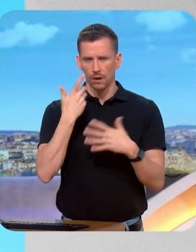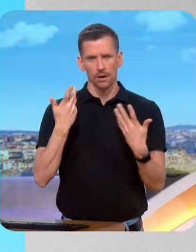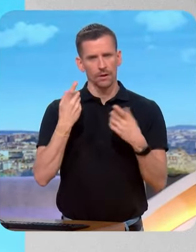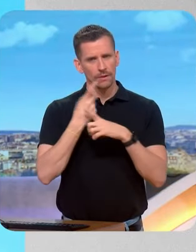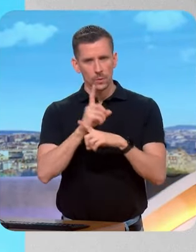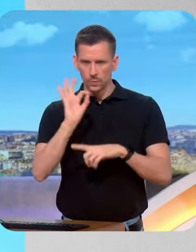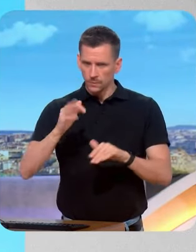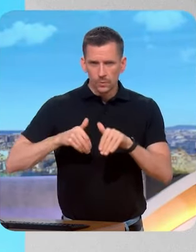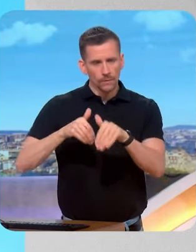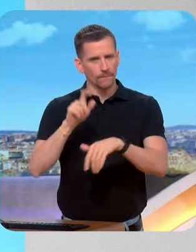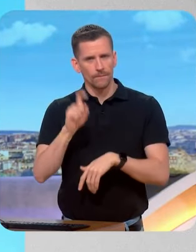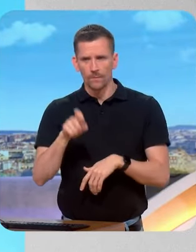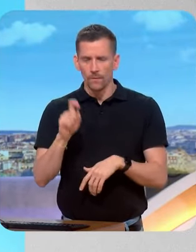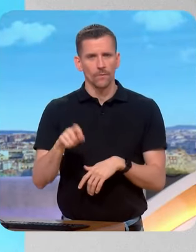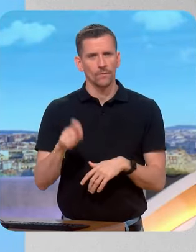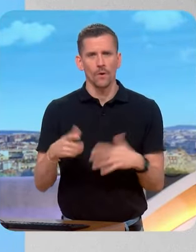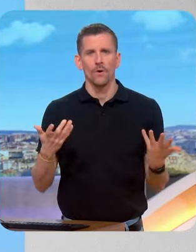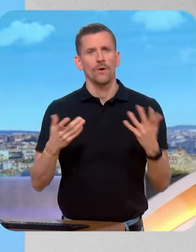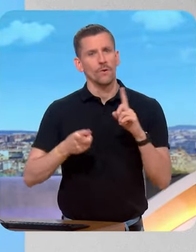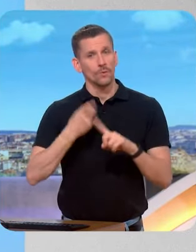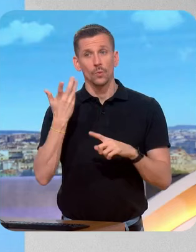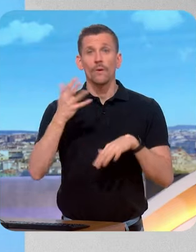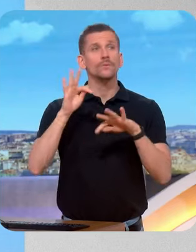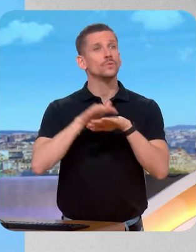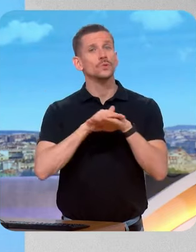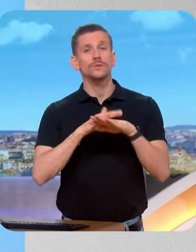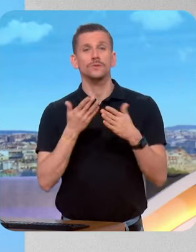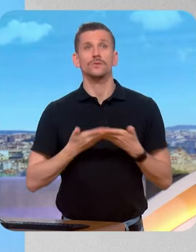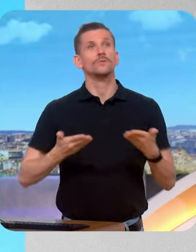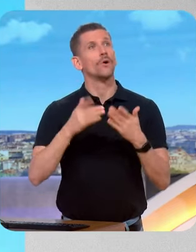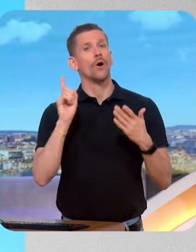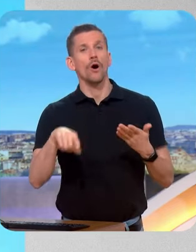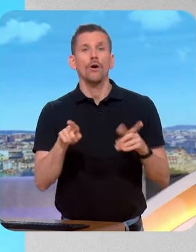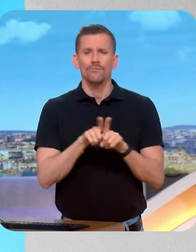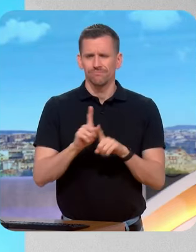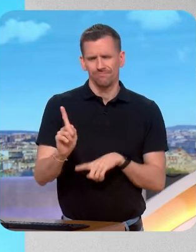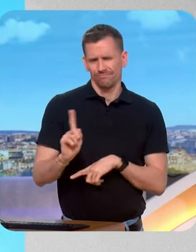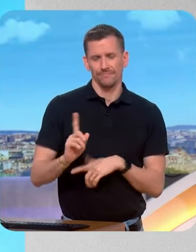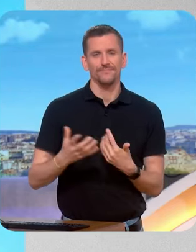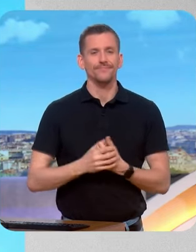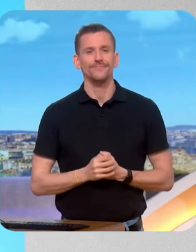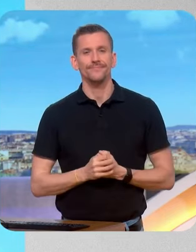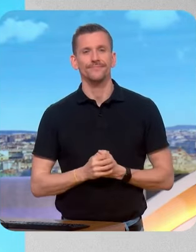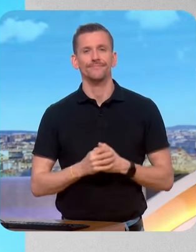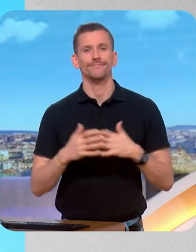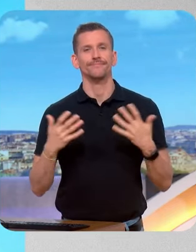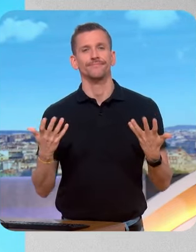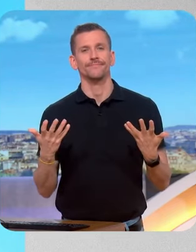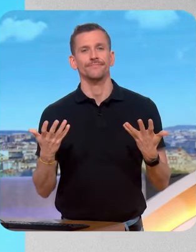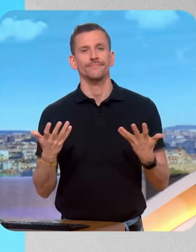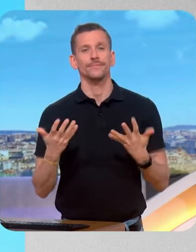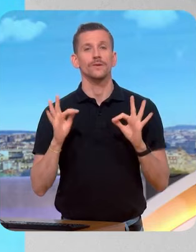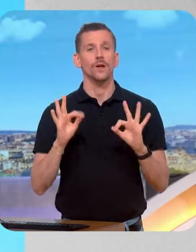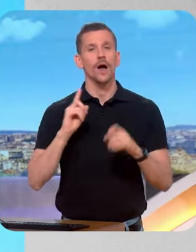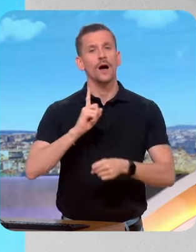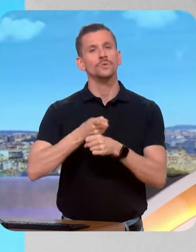Mais effectivement, après... Vous pensez que c'est une décision politique ? précédent, pas du tout. Pas du tout. je pense que c'est assez logique. politiques ? Les accusations étaient